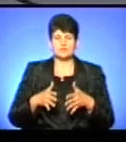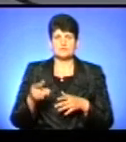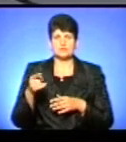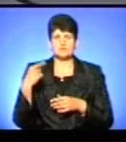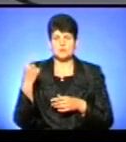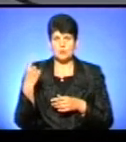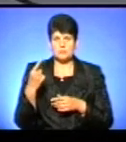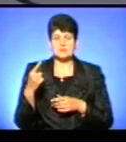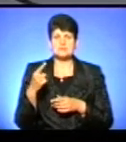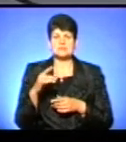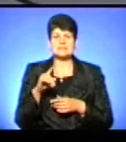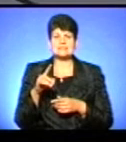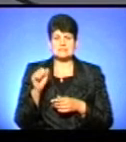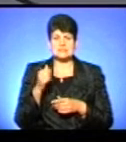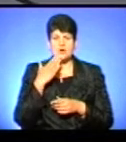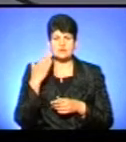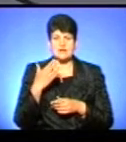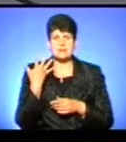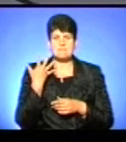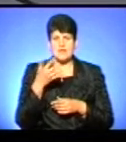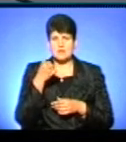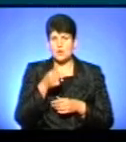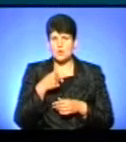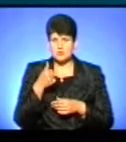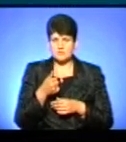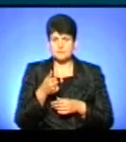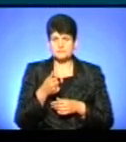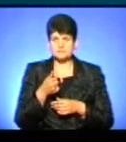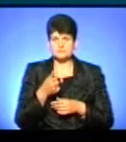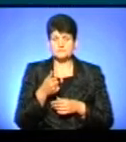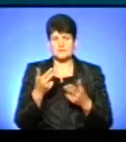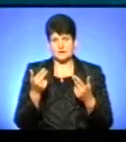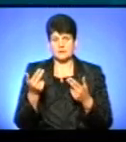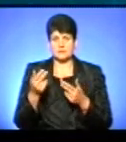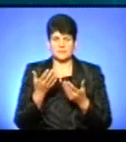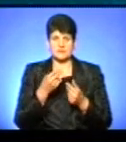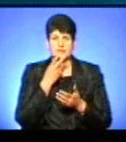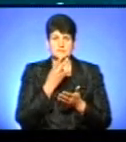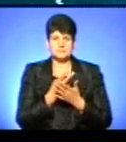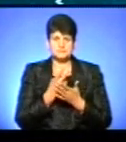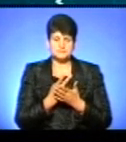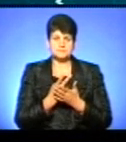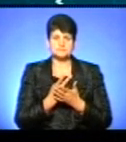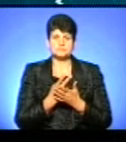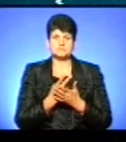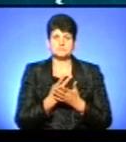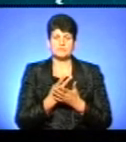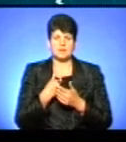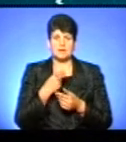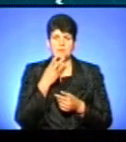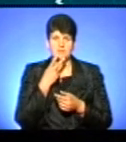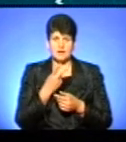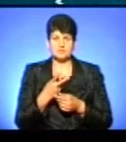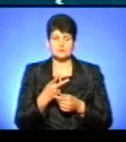області за останні п'ять років. Так, глянемо, тому що ми бачимо не зовсім